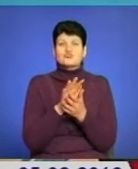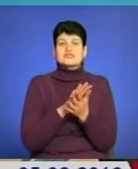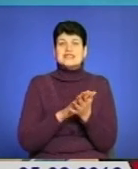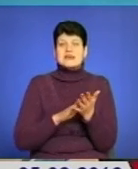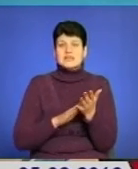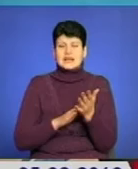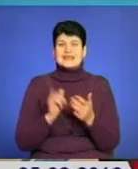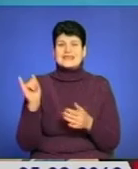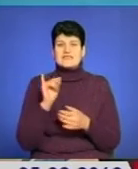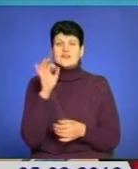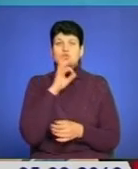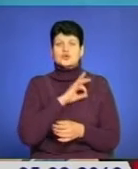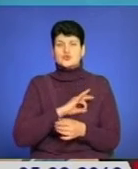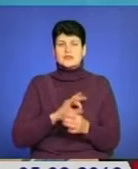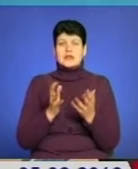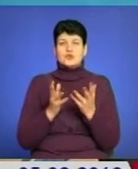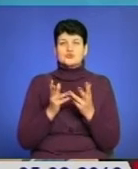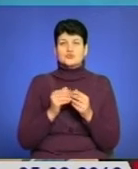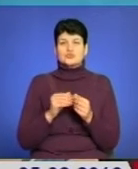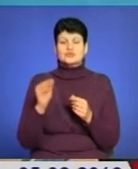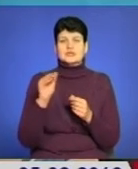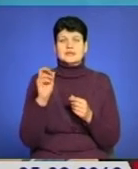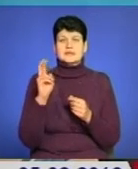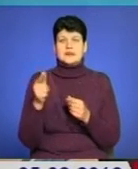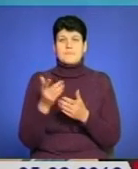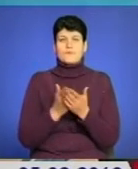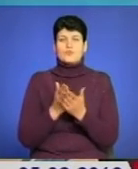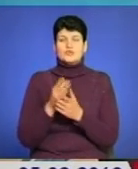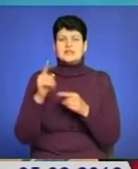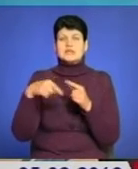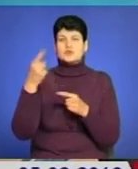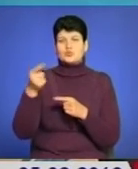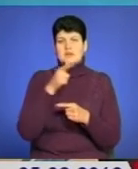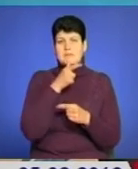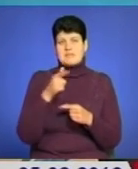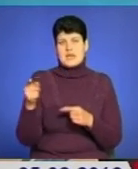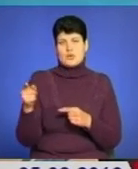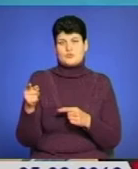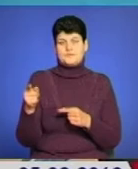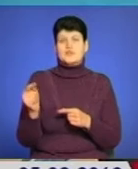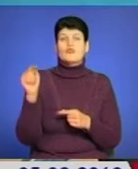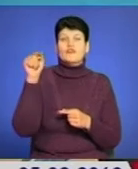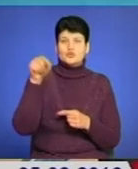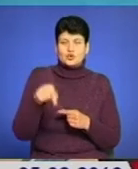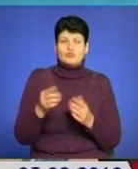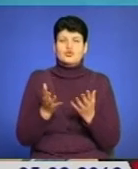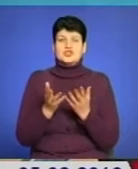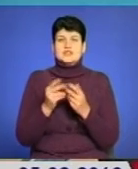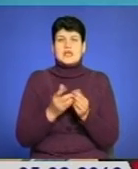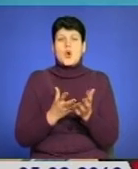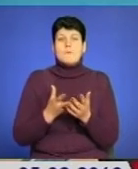і використовується для розрахунку житлово-комунальних послуг в наступні періоди. В тому числі оплати